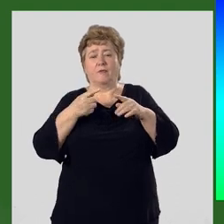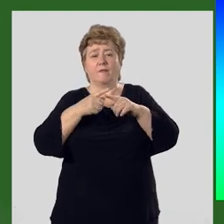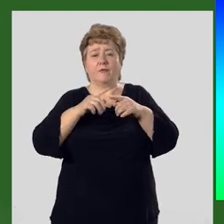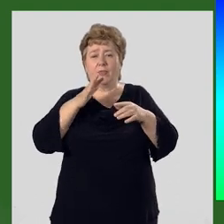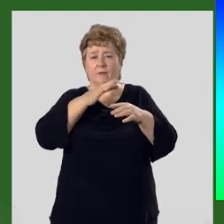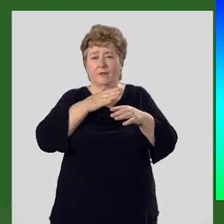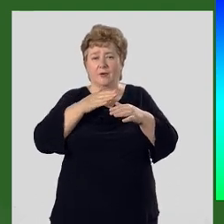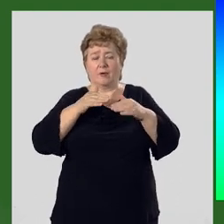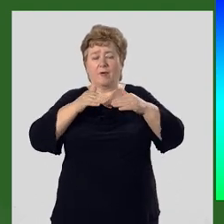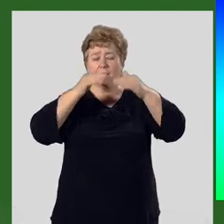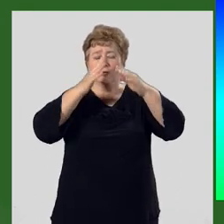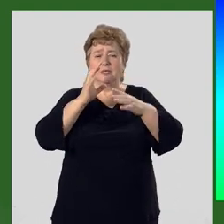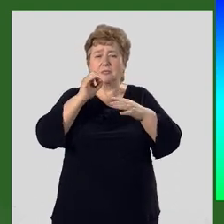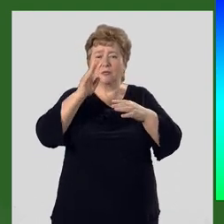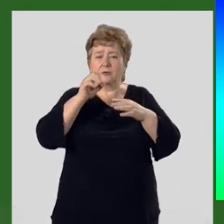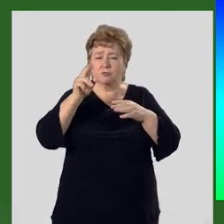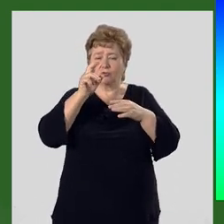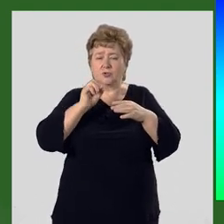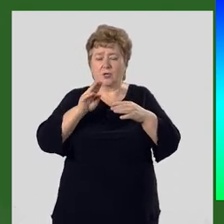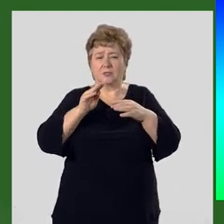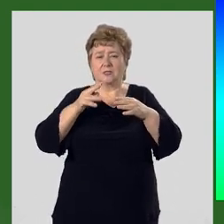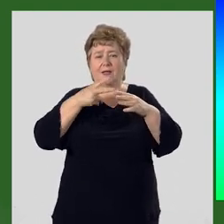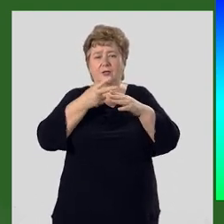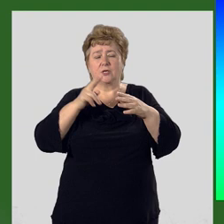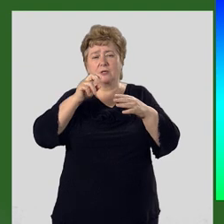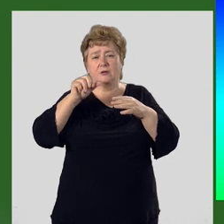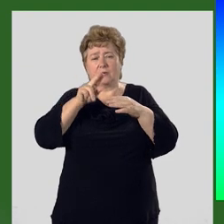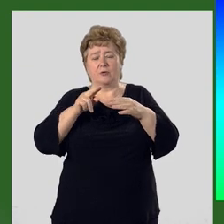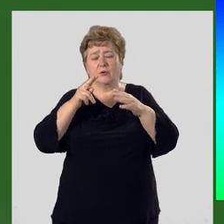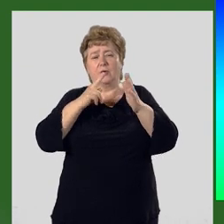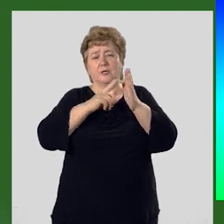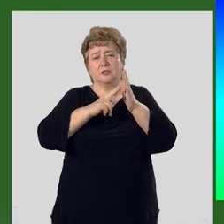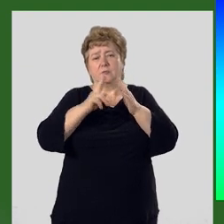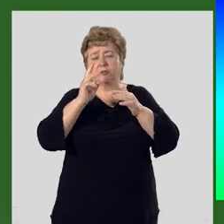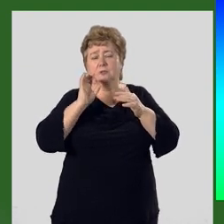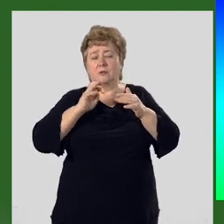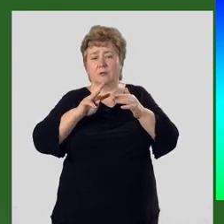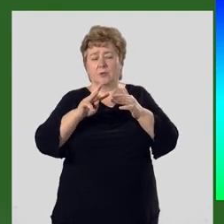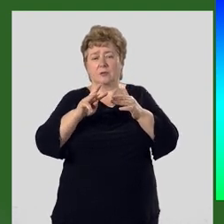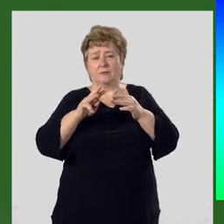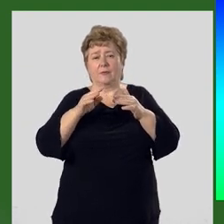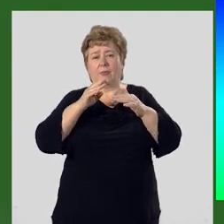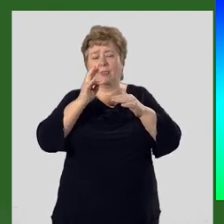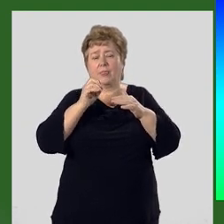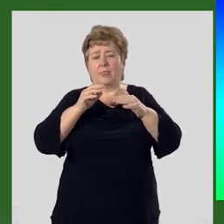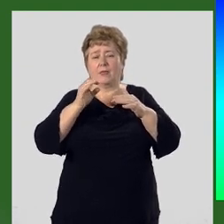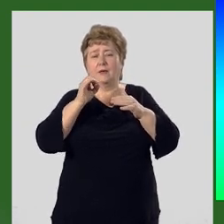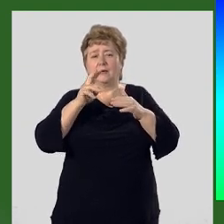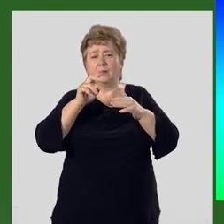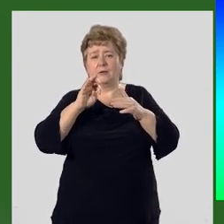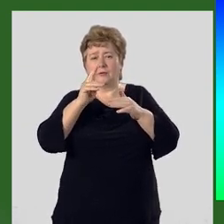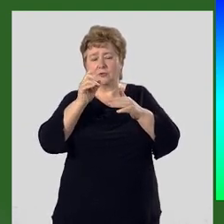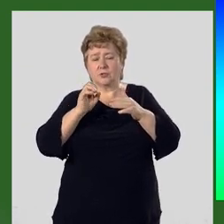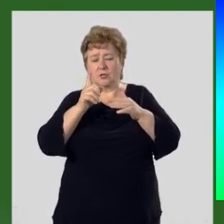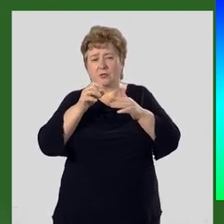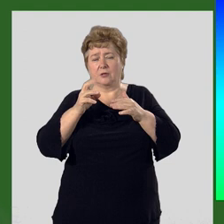время в верховьях Сараджаза держали ледники длиной 70 километров, на Ингельчеке